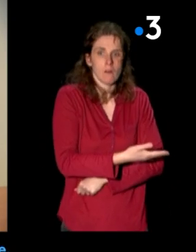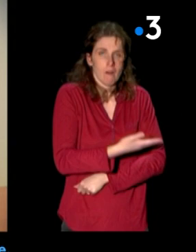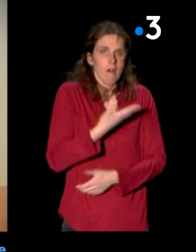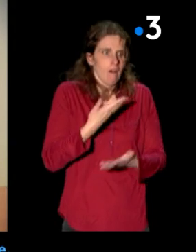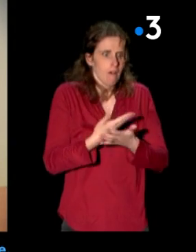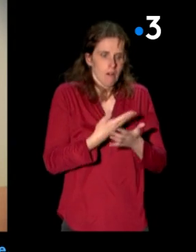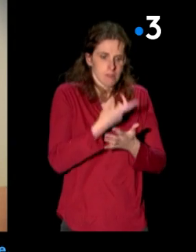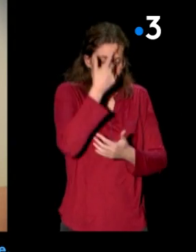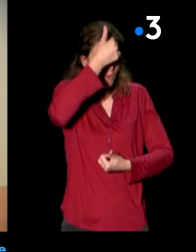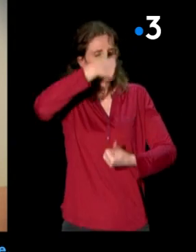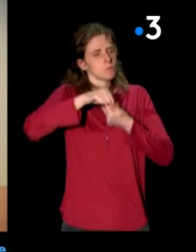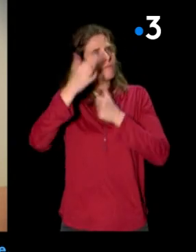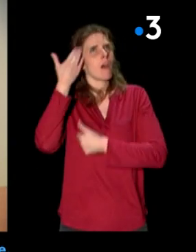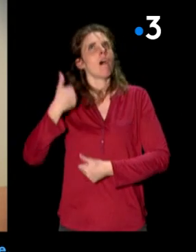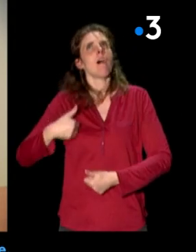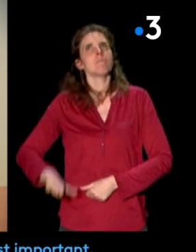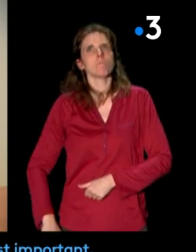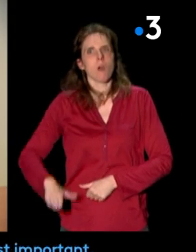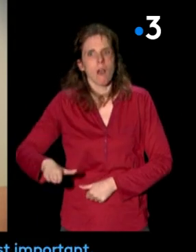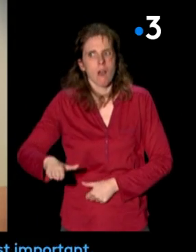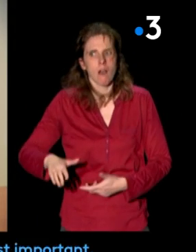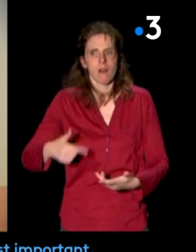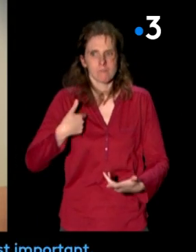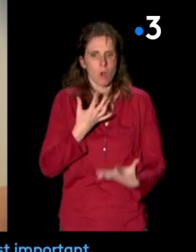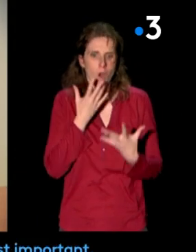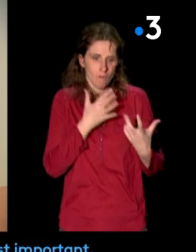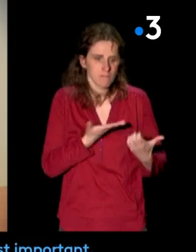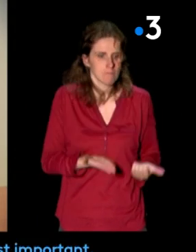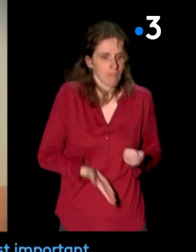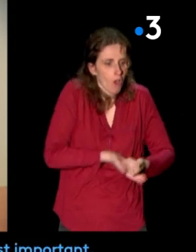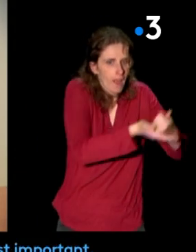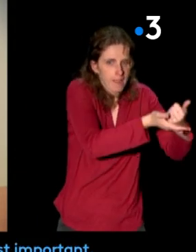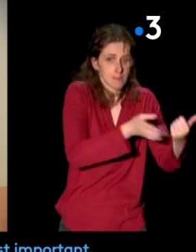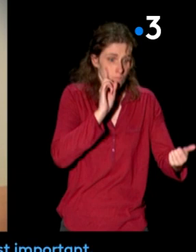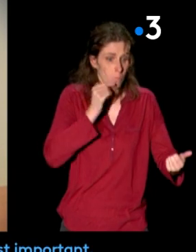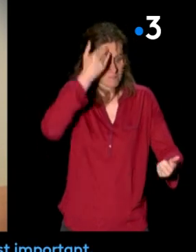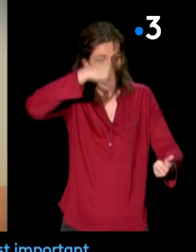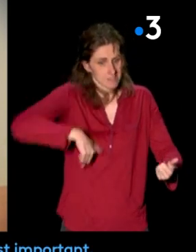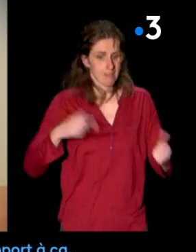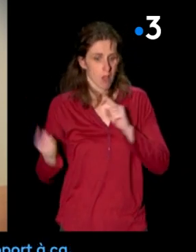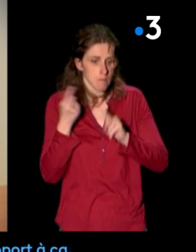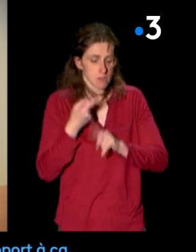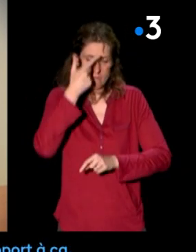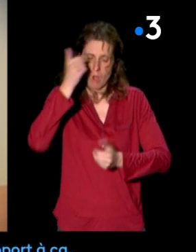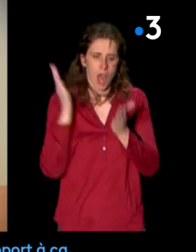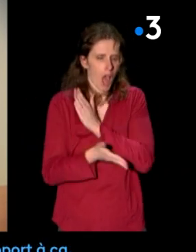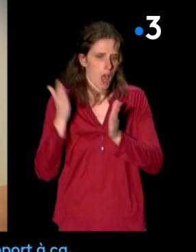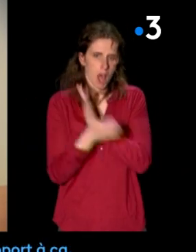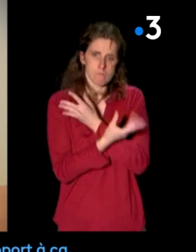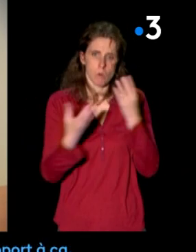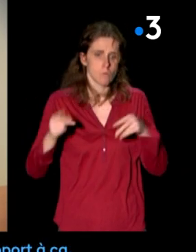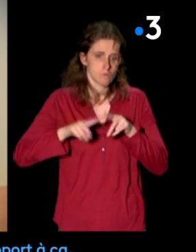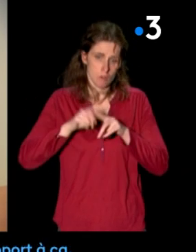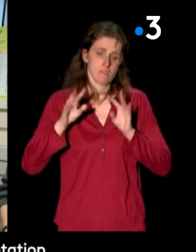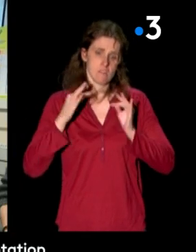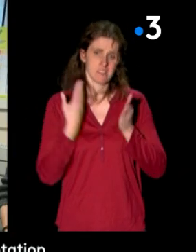Et ça me rappelait, moi, quand j'étais petite, j'ai envie de les aider, parce que j'étais très importante. Moi, j'ai raté beaucoup de choses